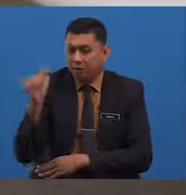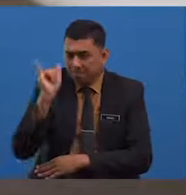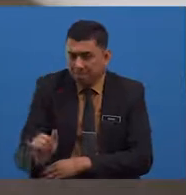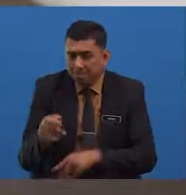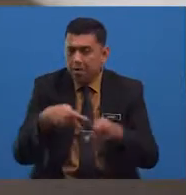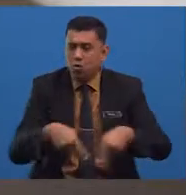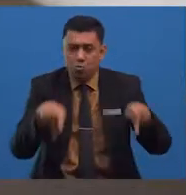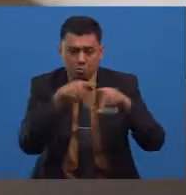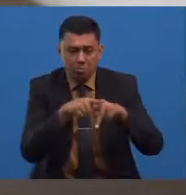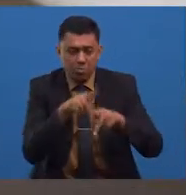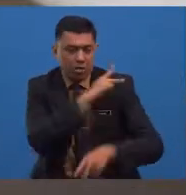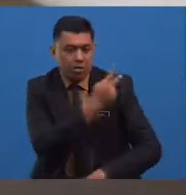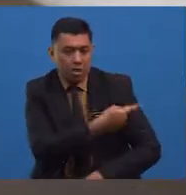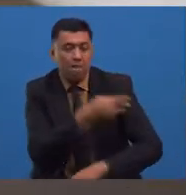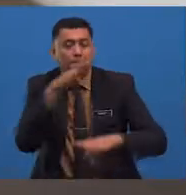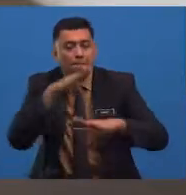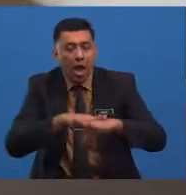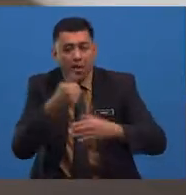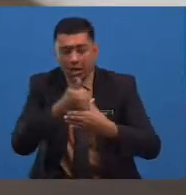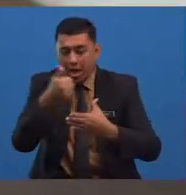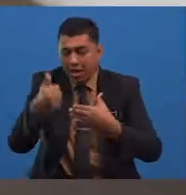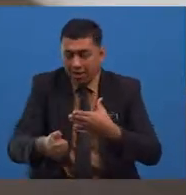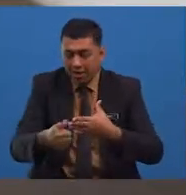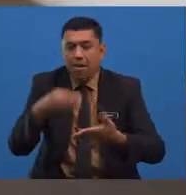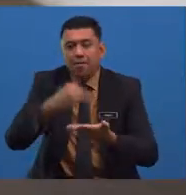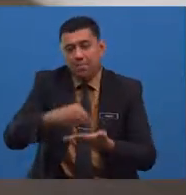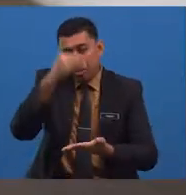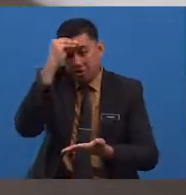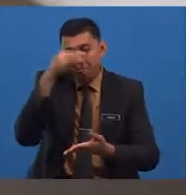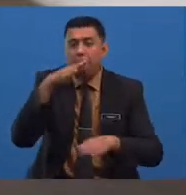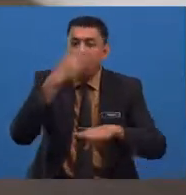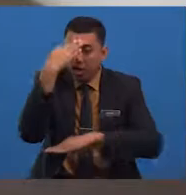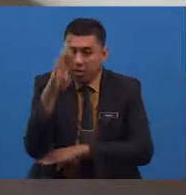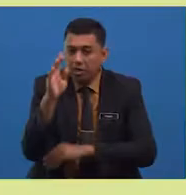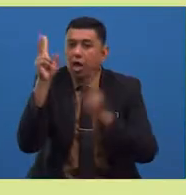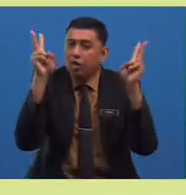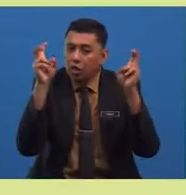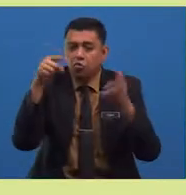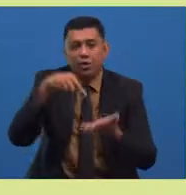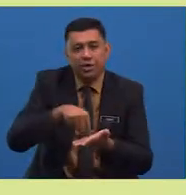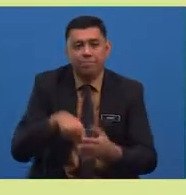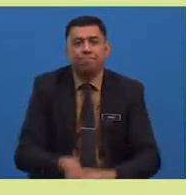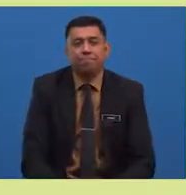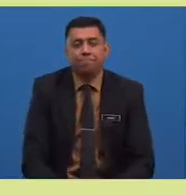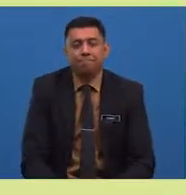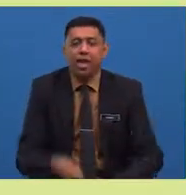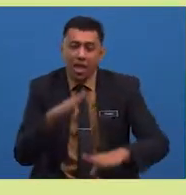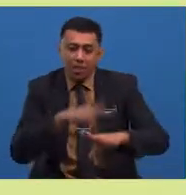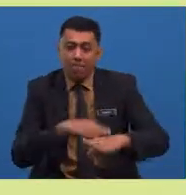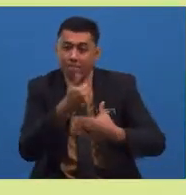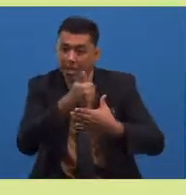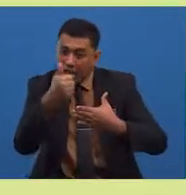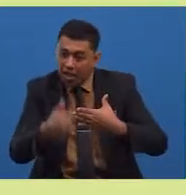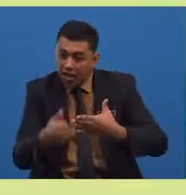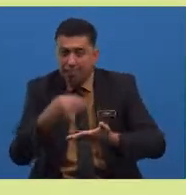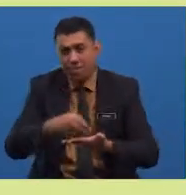dikuasai pada akhir pembelajaran bagi tajuk ini. Pada akhir